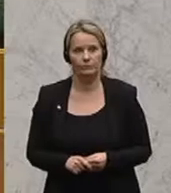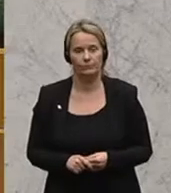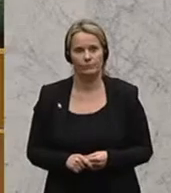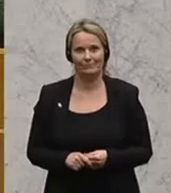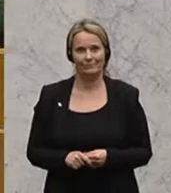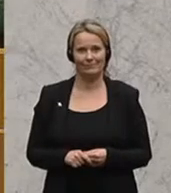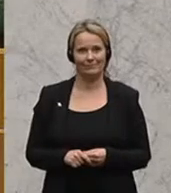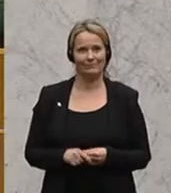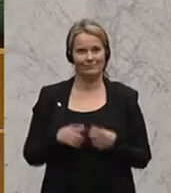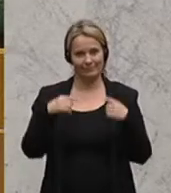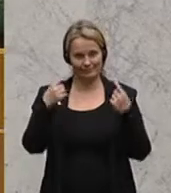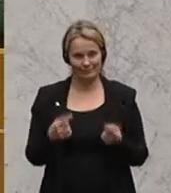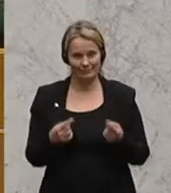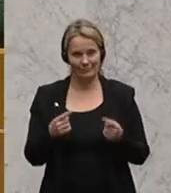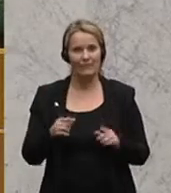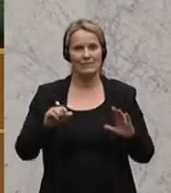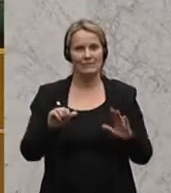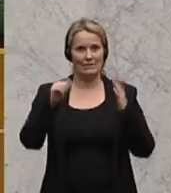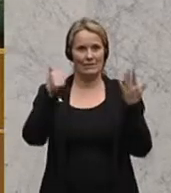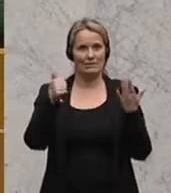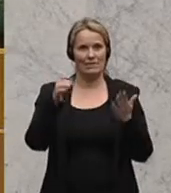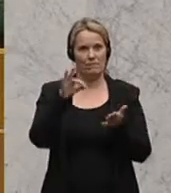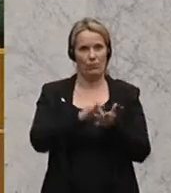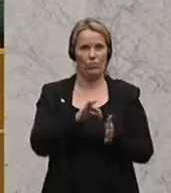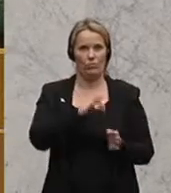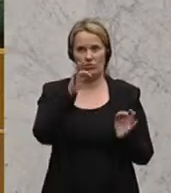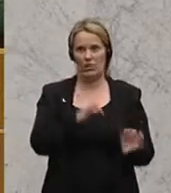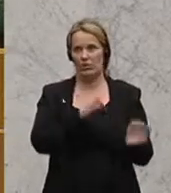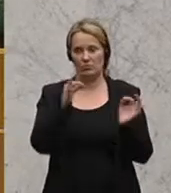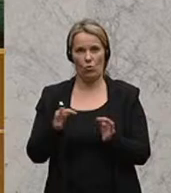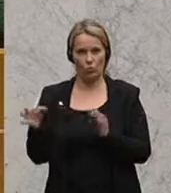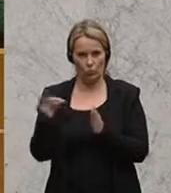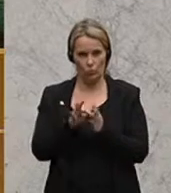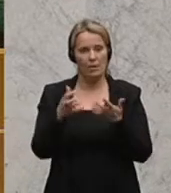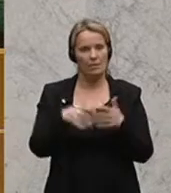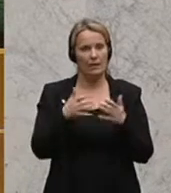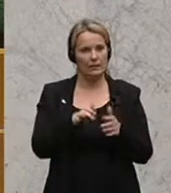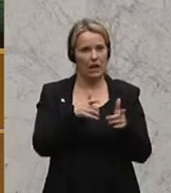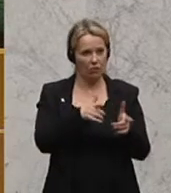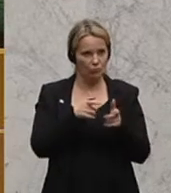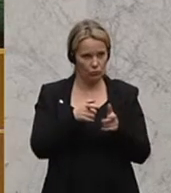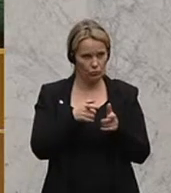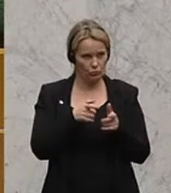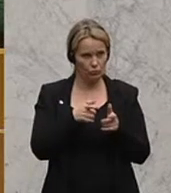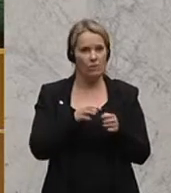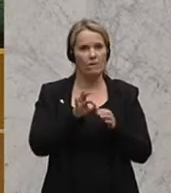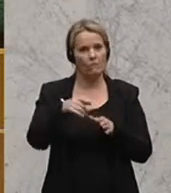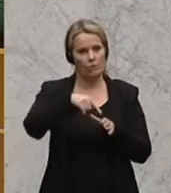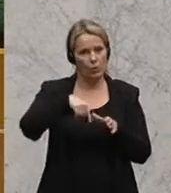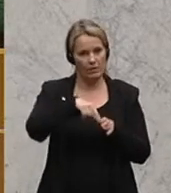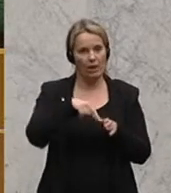Wir gelangen nunmehr zum sechsten Punkt der Tagesordnung. Sechster Punkt der Tagesordnung, hierbei geht es um das